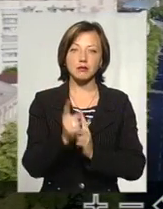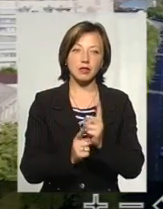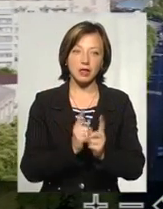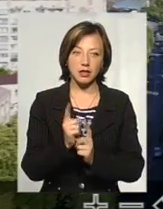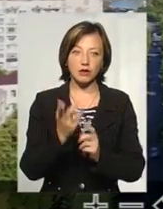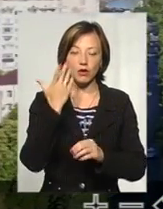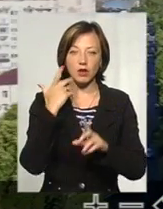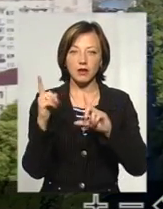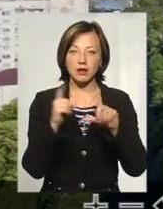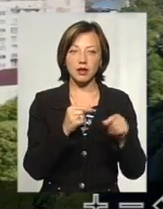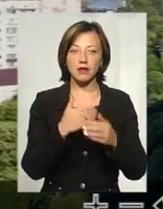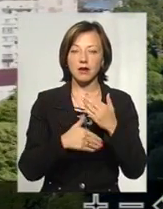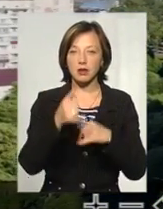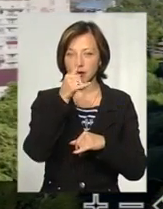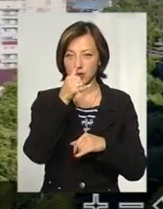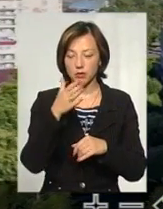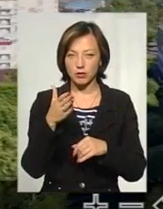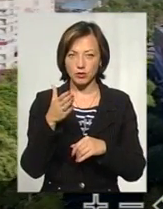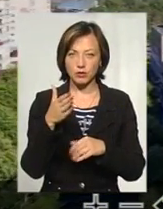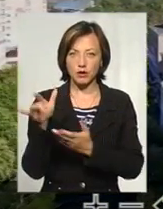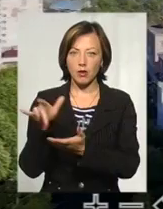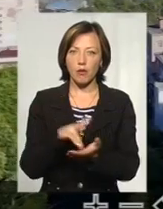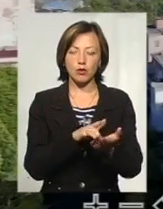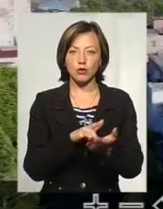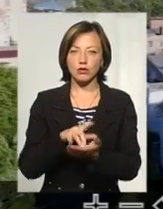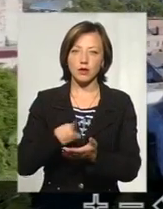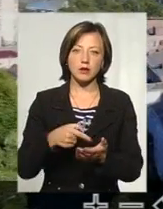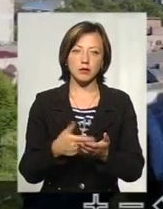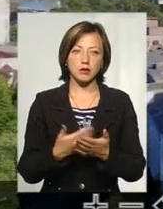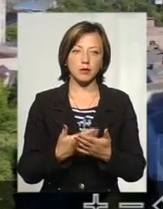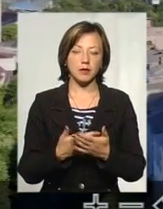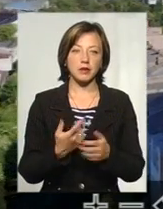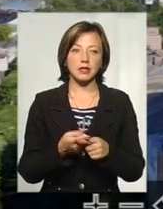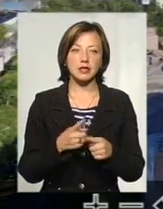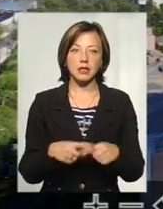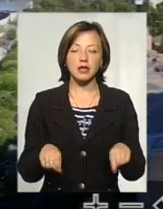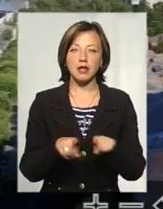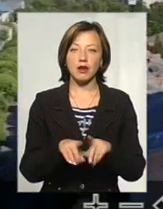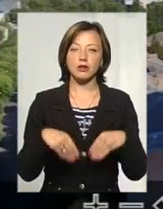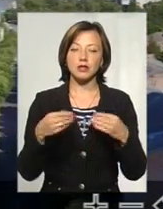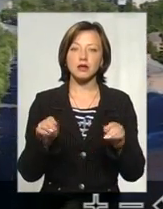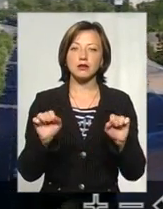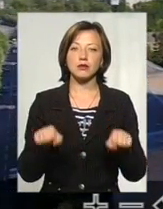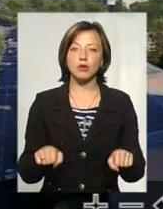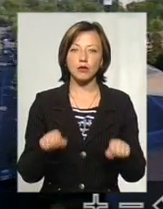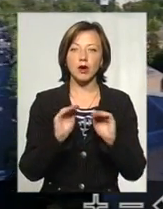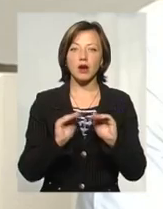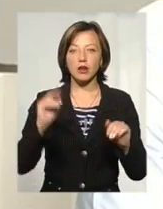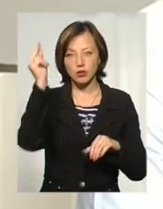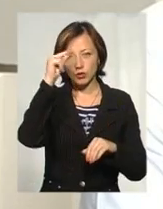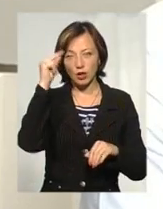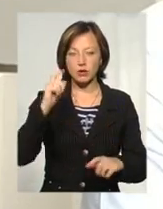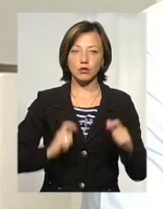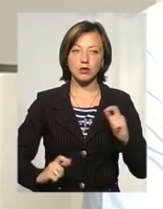відколи не виїхали. Інвалідам, які не можуть подорожувати містом, наприклад. Це також дасть змогу тим самим школярям чи